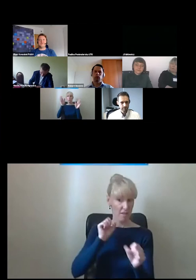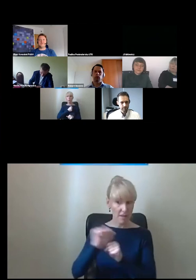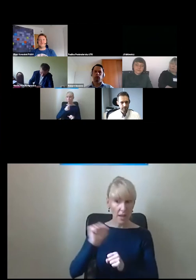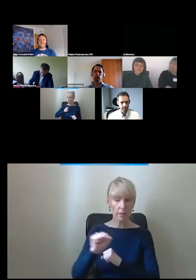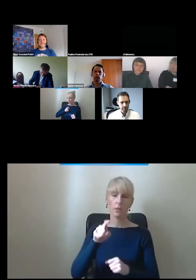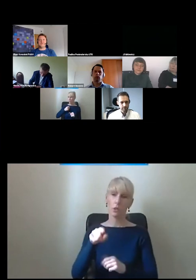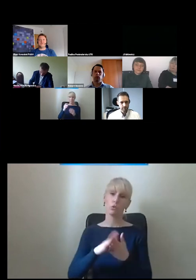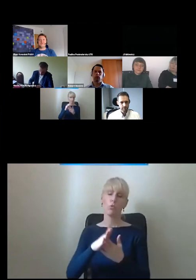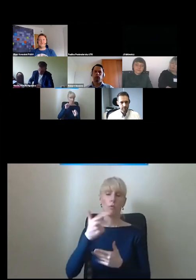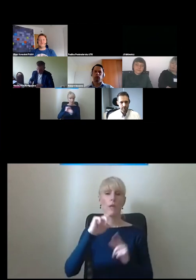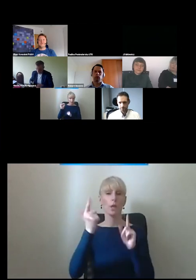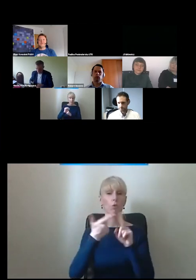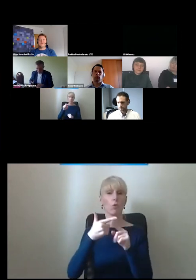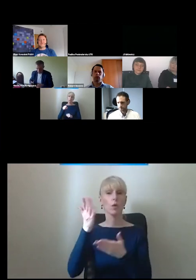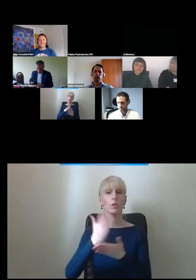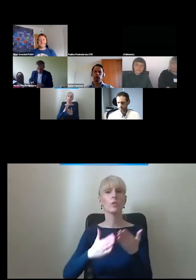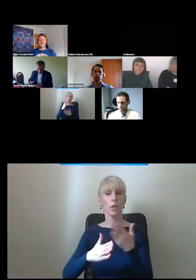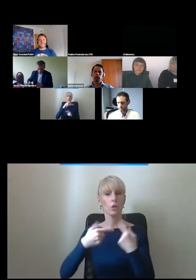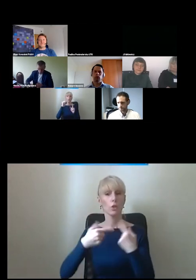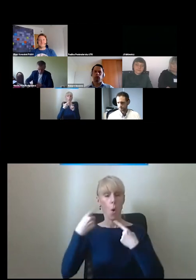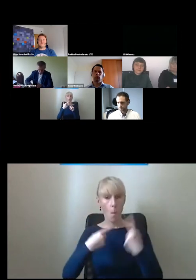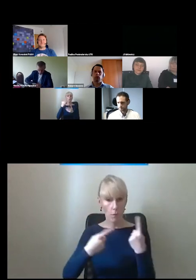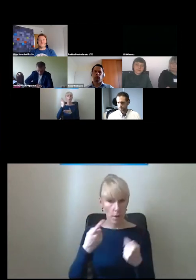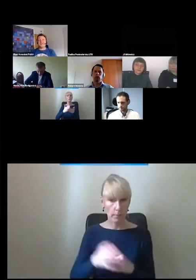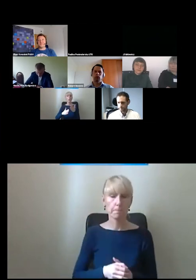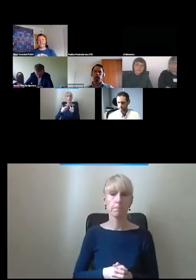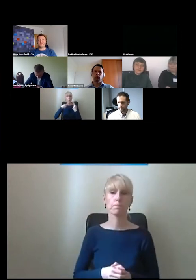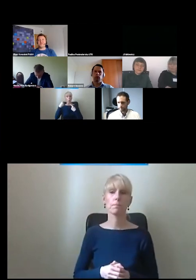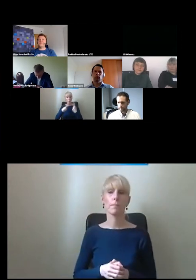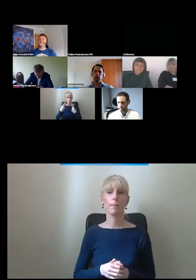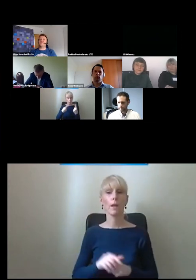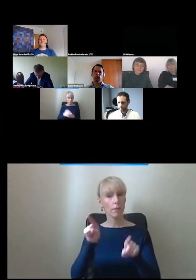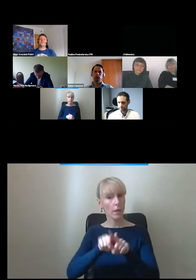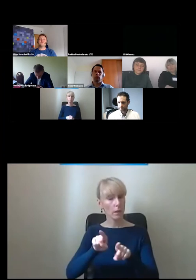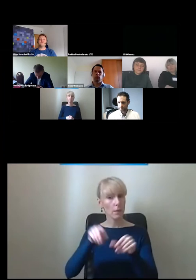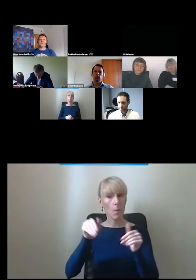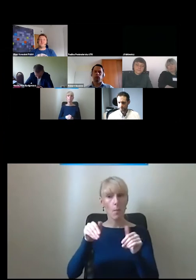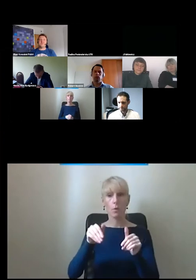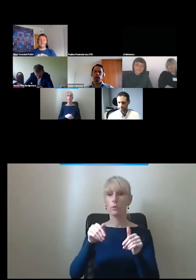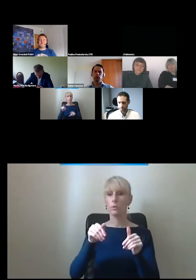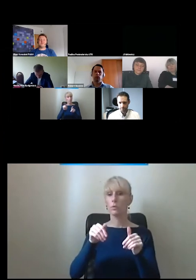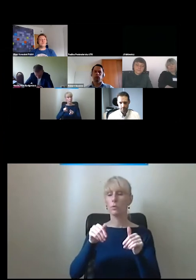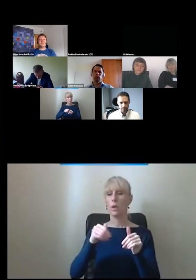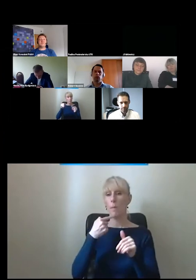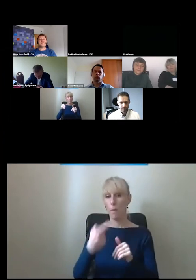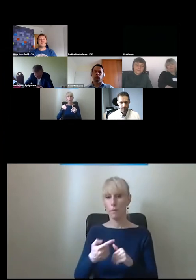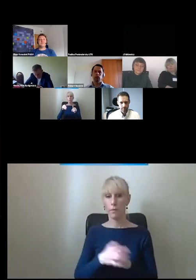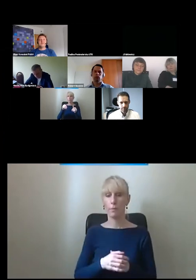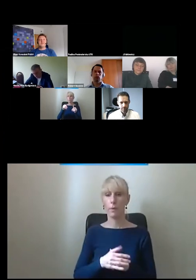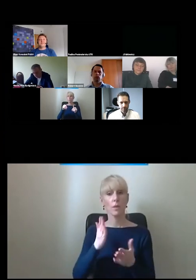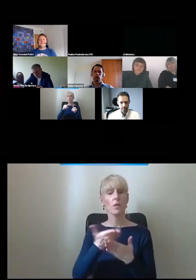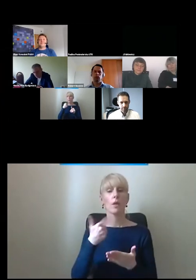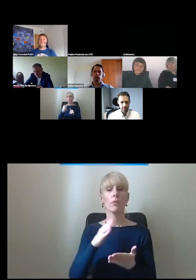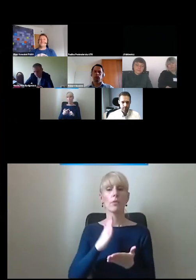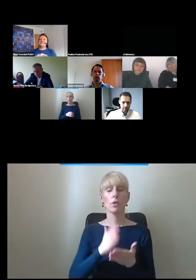części, więc ja się też, ja też mam nadzieję, że będziemy mogli pokazywać rozwiązania właśnie już nie tylko